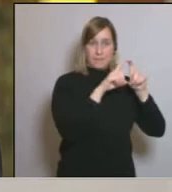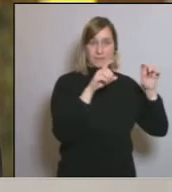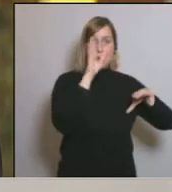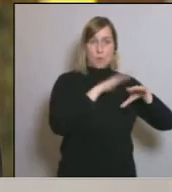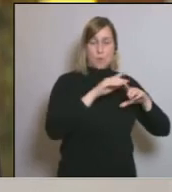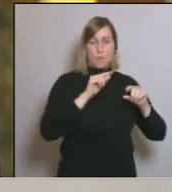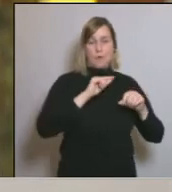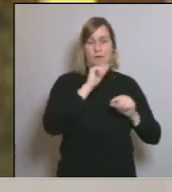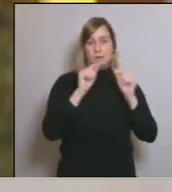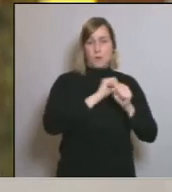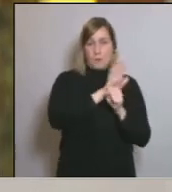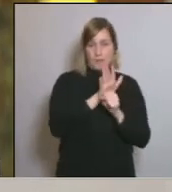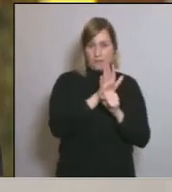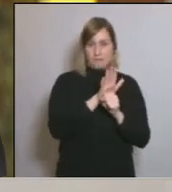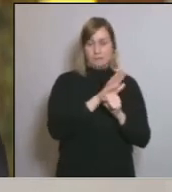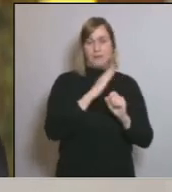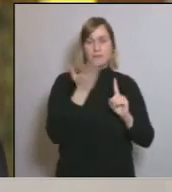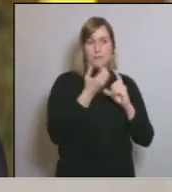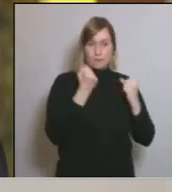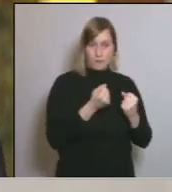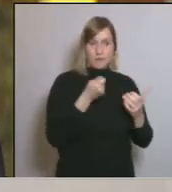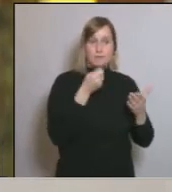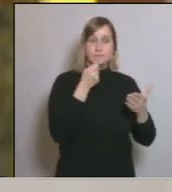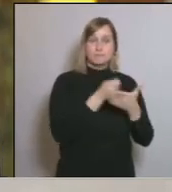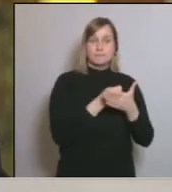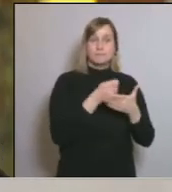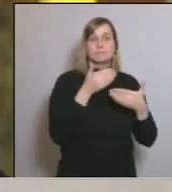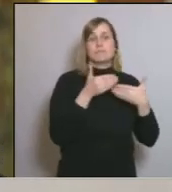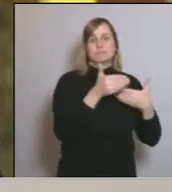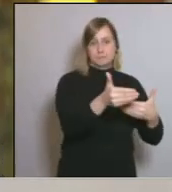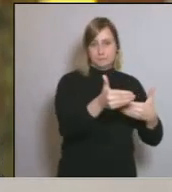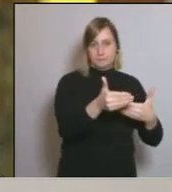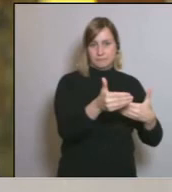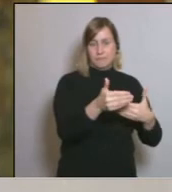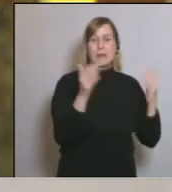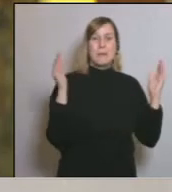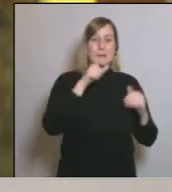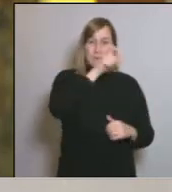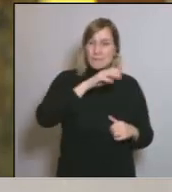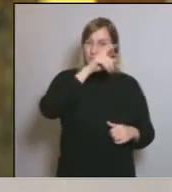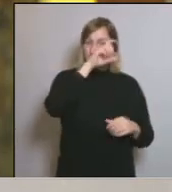-19. És molt important aquesta moratòria pels nostres petits empresaris.